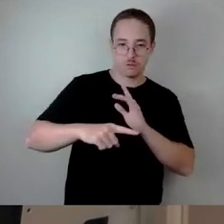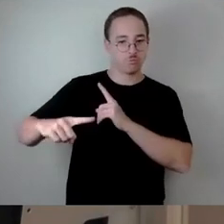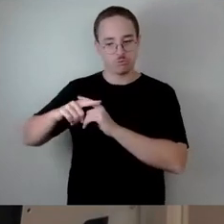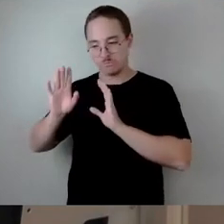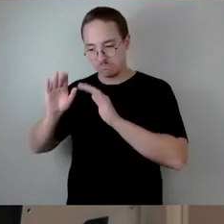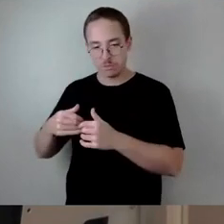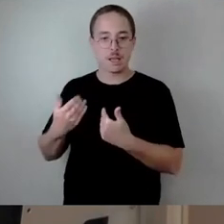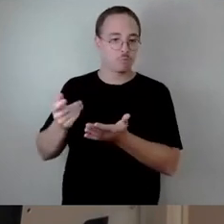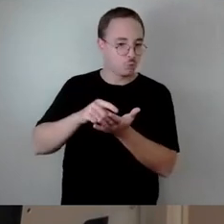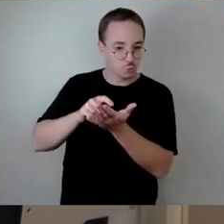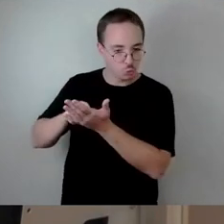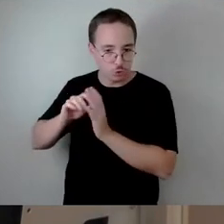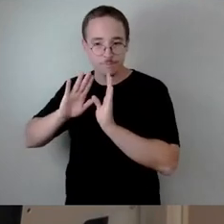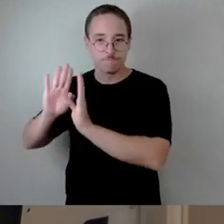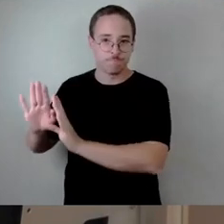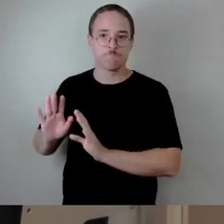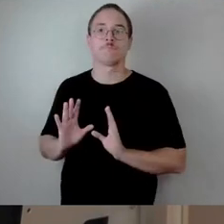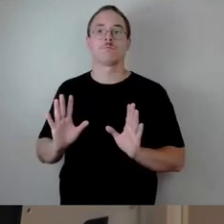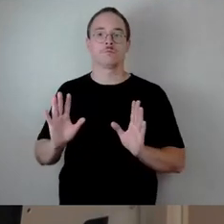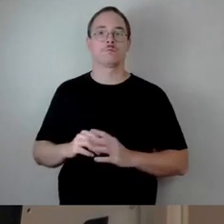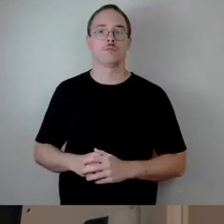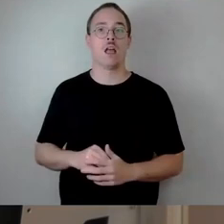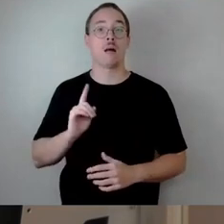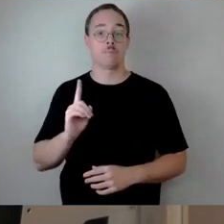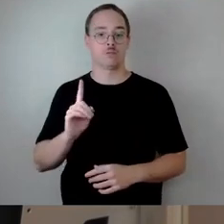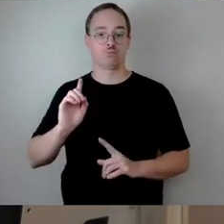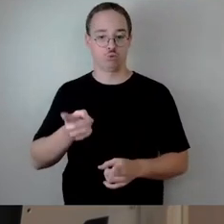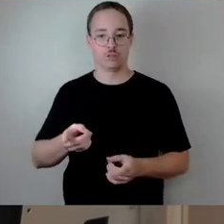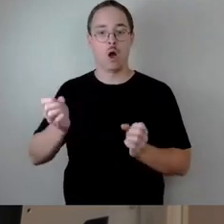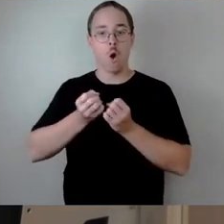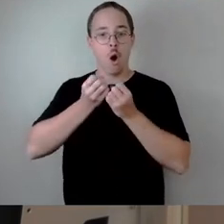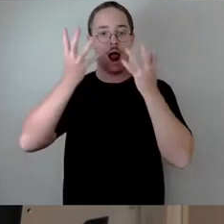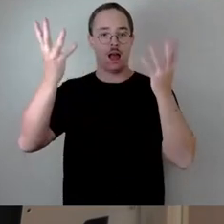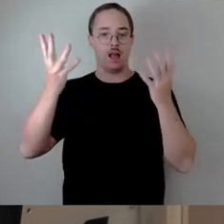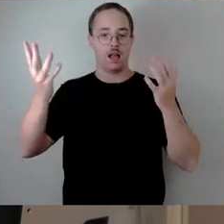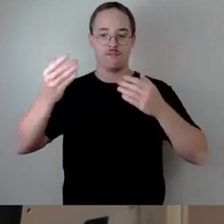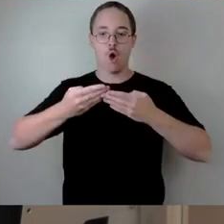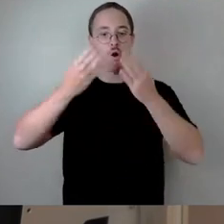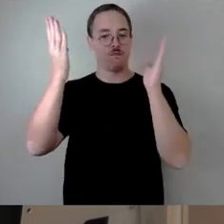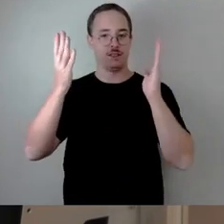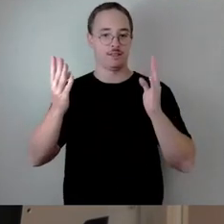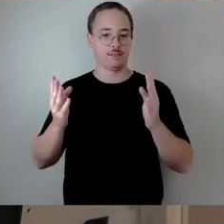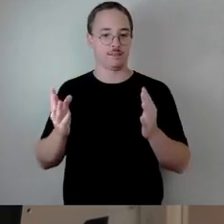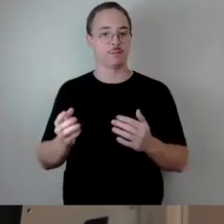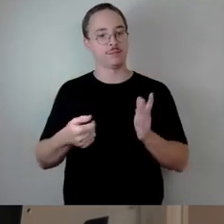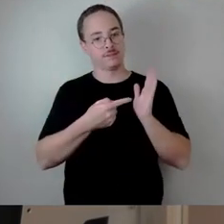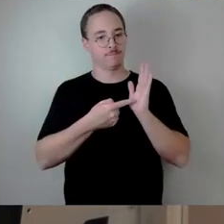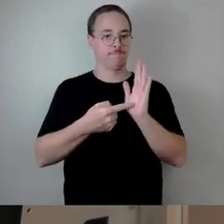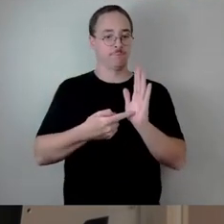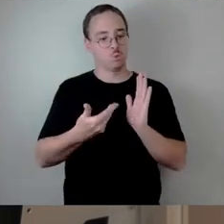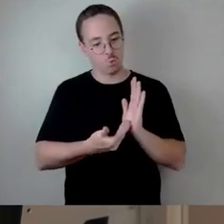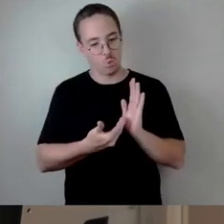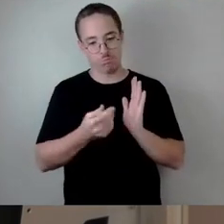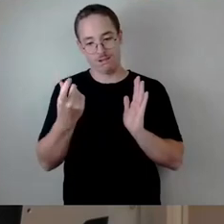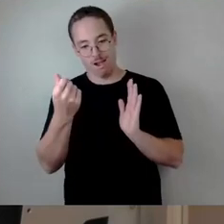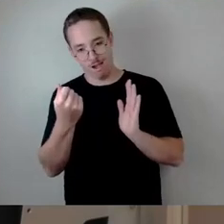Betroffenen der kommunalen Kürzungen dies auch klar benennen. Wohin die Gelder sind, die Ihnen nun nicht mehr zur Verfügung stehen. So ehrlich sollte